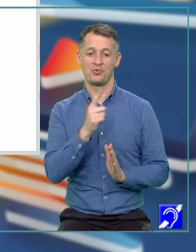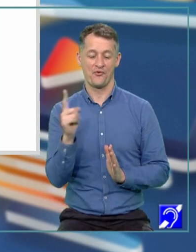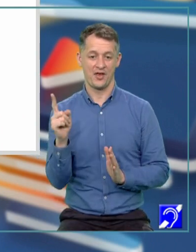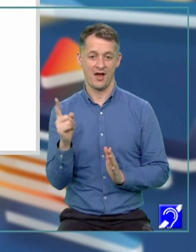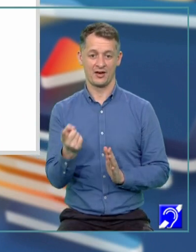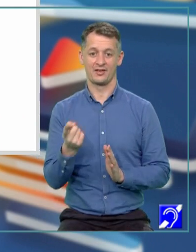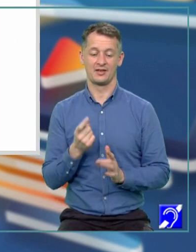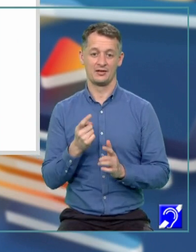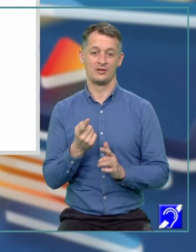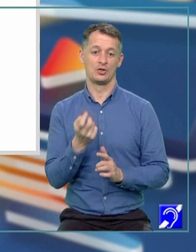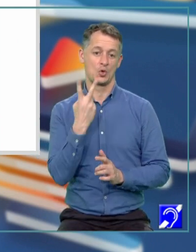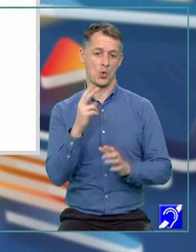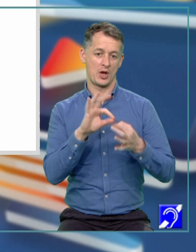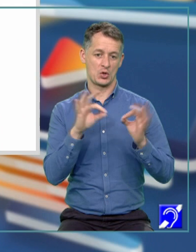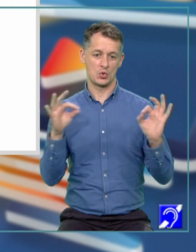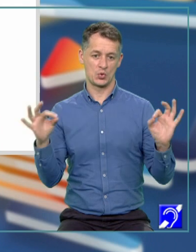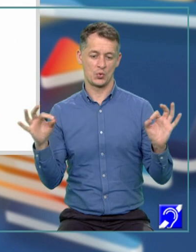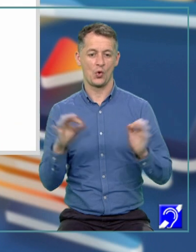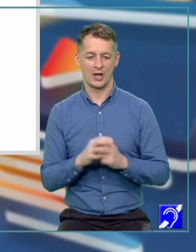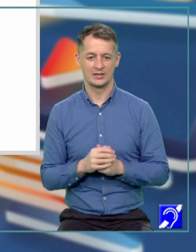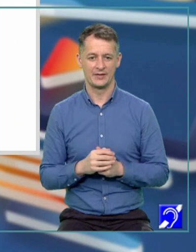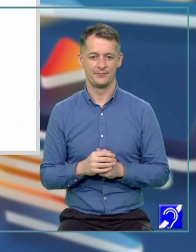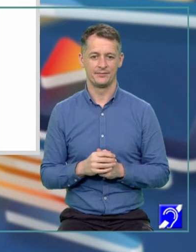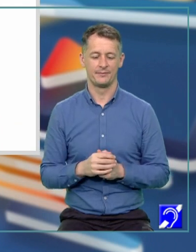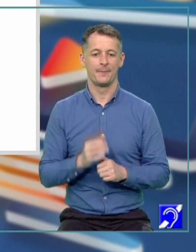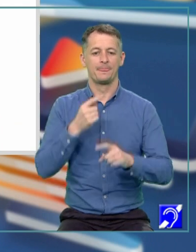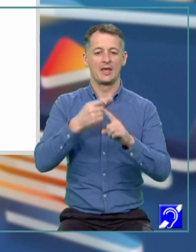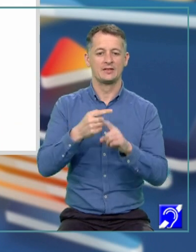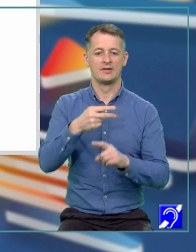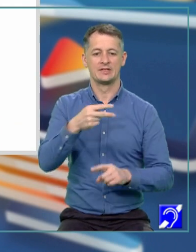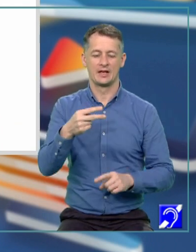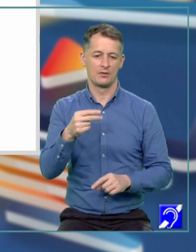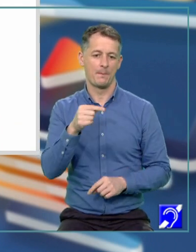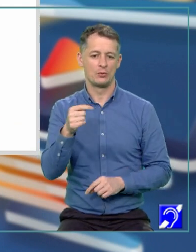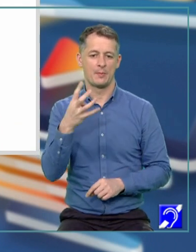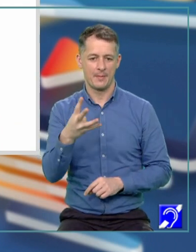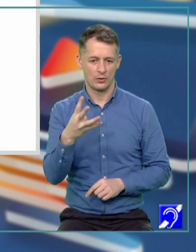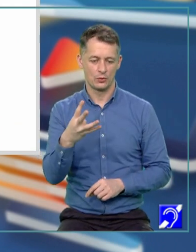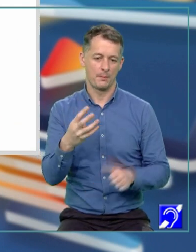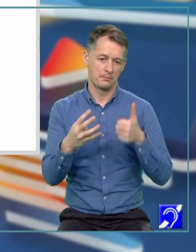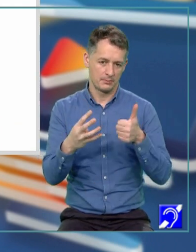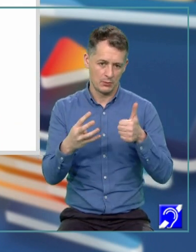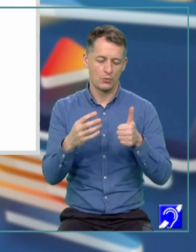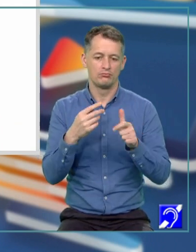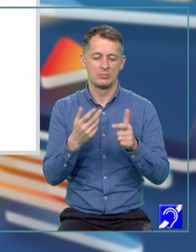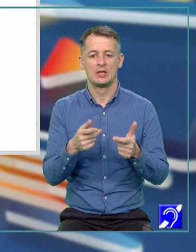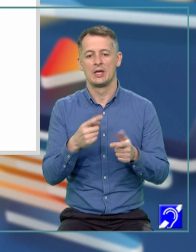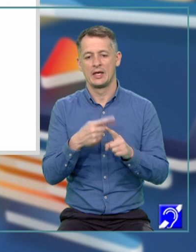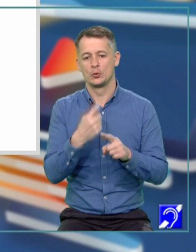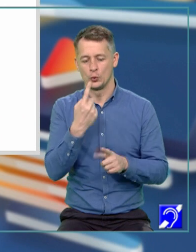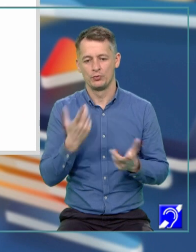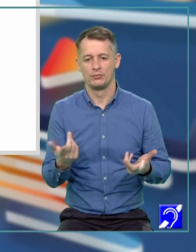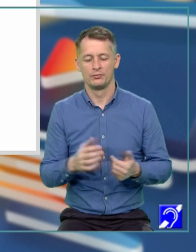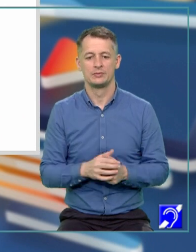două ecuații. x plus 4 ne conduce la x egal cu minus 4, acesta, să zicem, este x1,